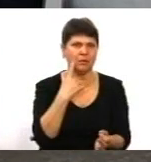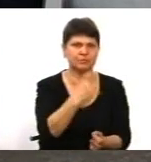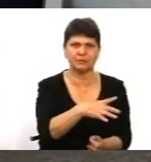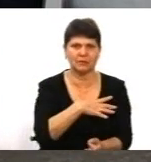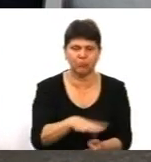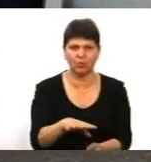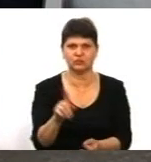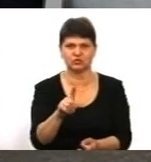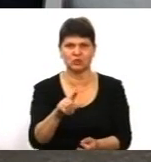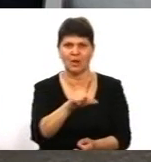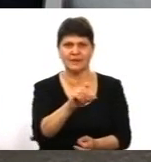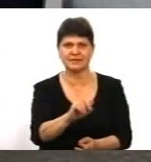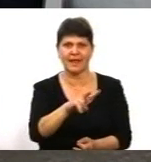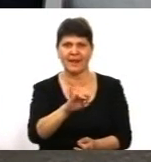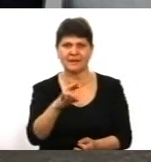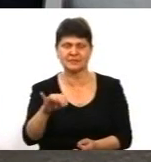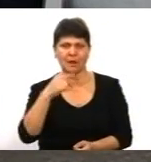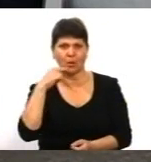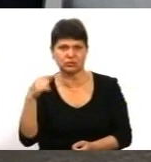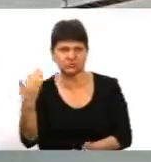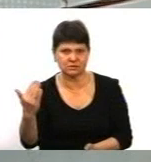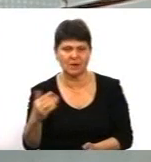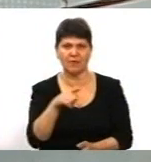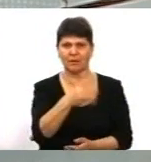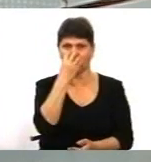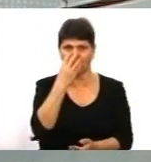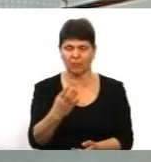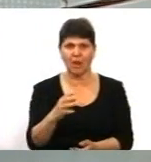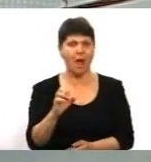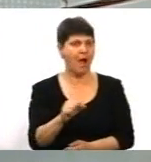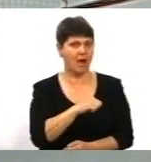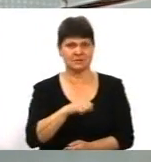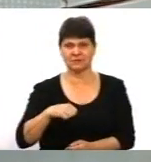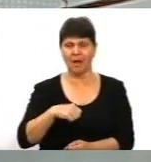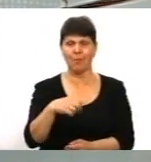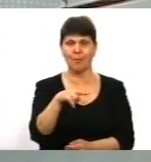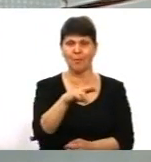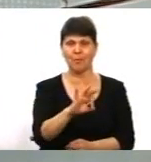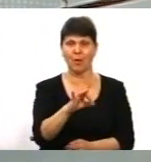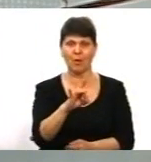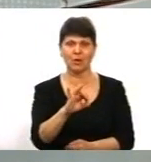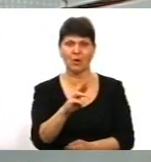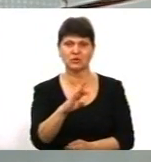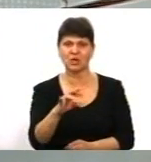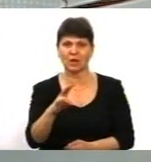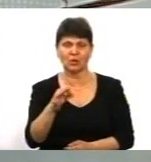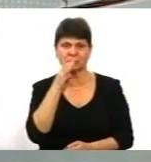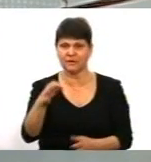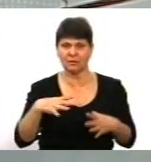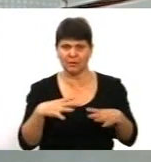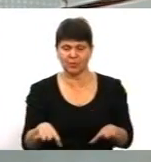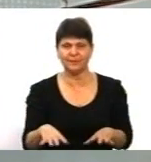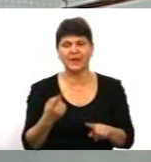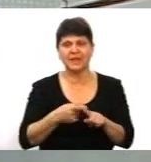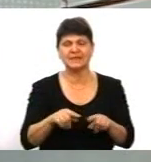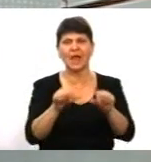прибічники Порошенко так називали, але ж не сам президент. Тому це така, знаєте, форма такого епатажного,